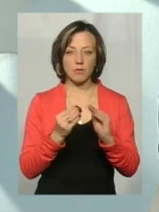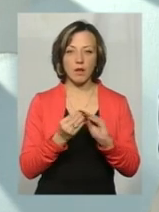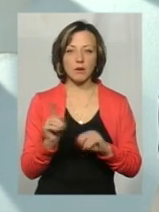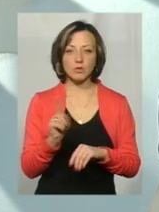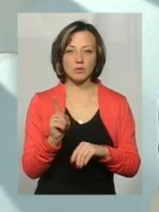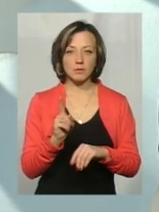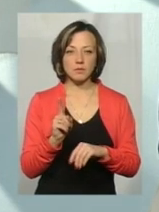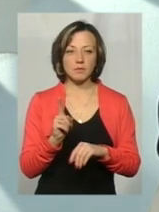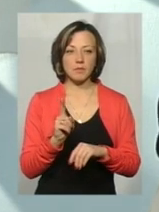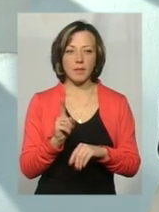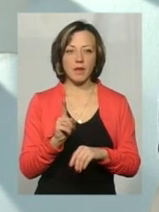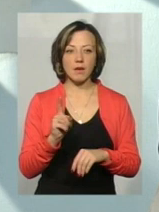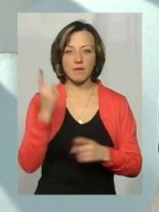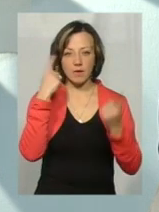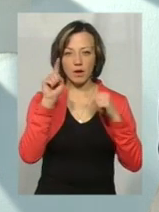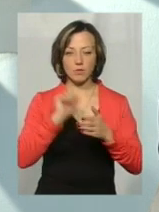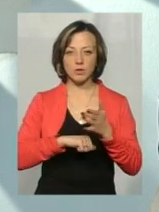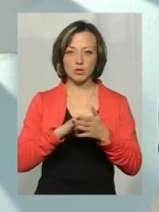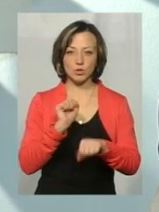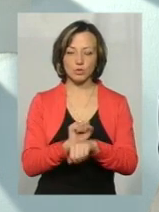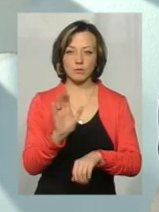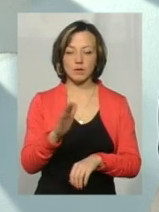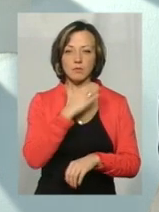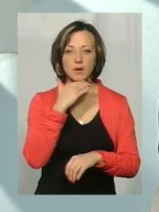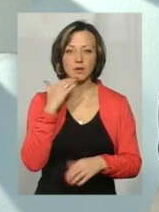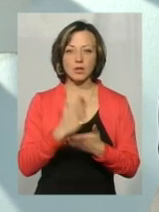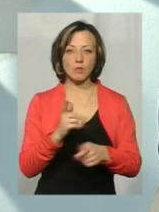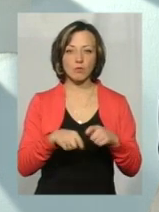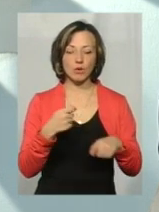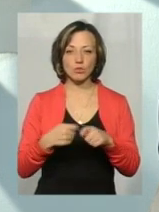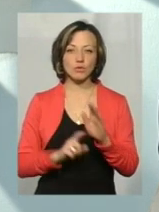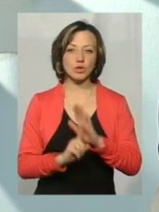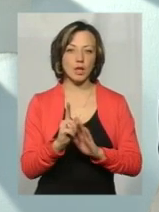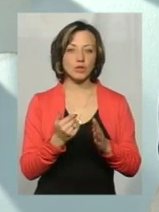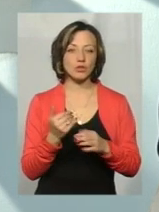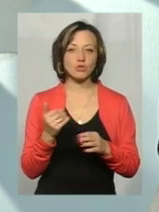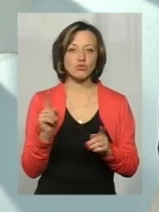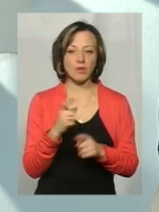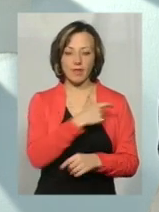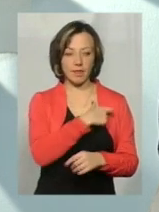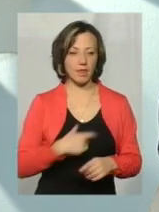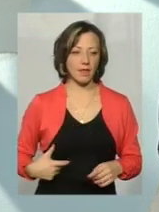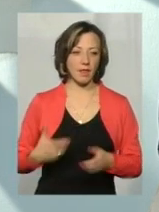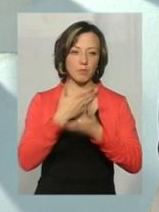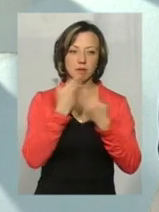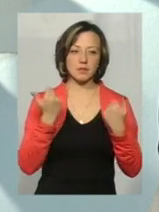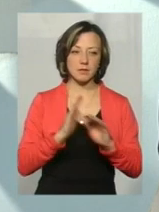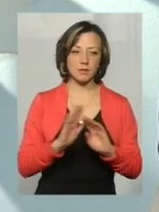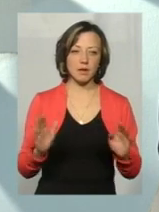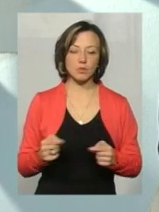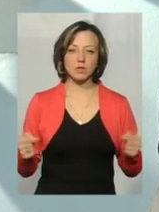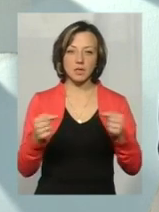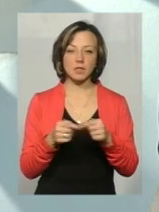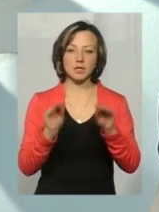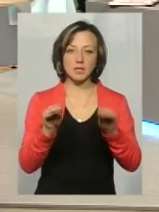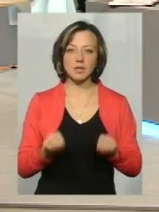де неправомірно патрульні вигадували якісь там причини. Дуже багато порушників є, починаючи від того, що вони не пристрібаються. Як ви знаєте, згідно статистики,